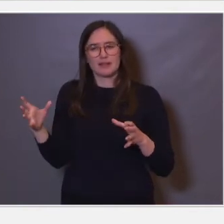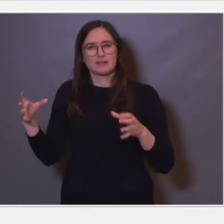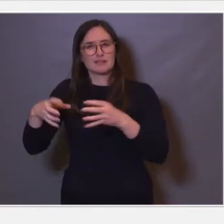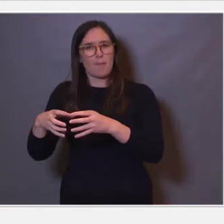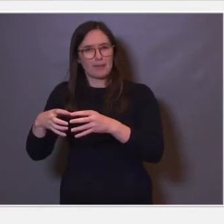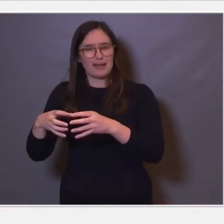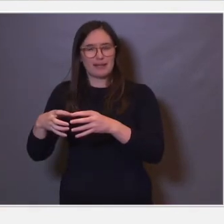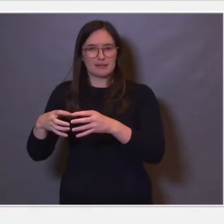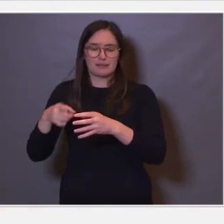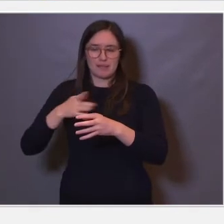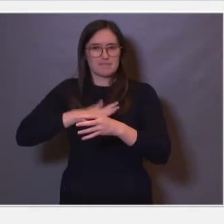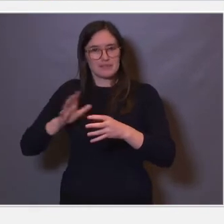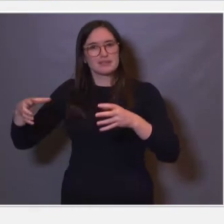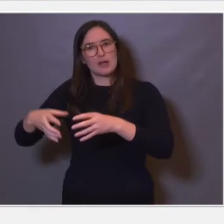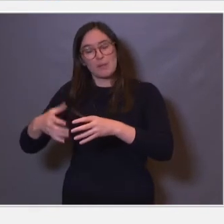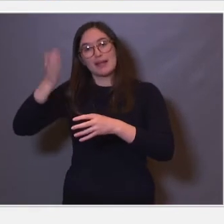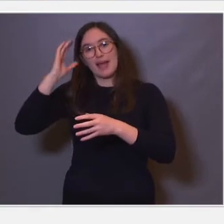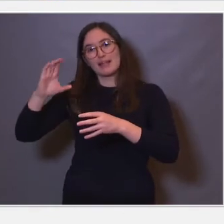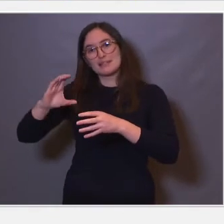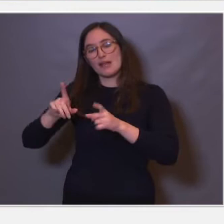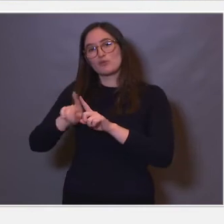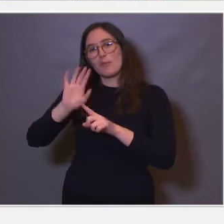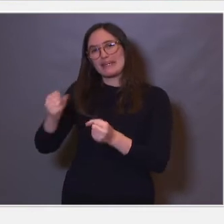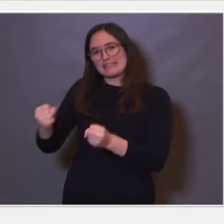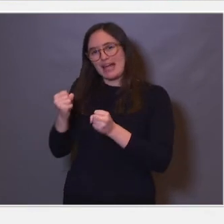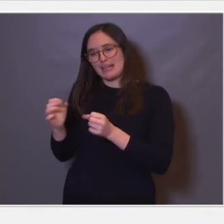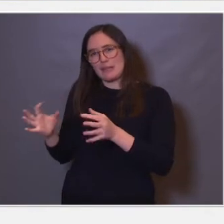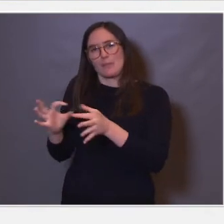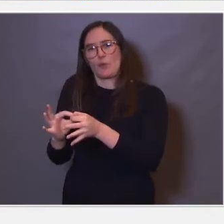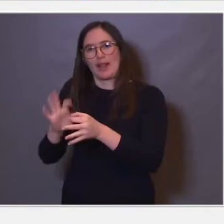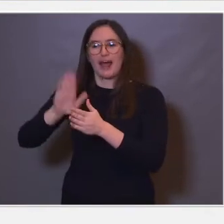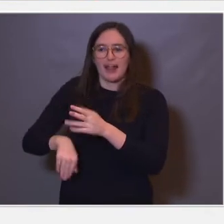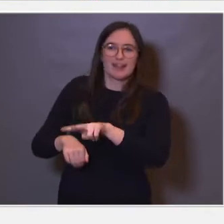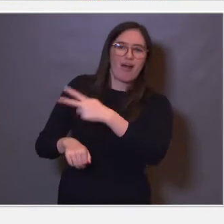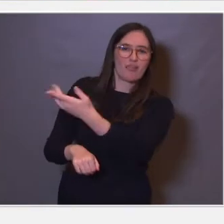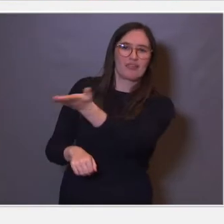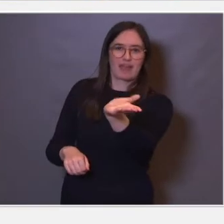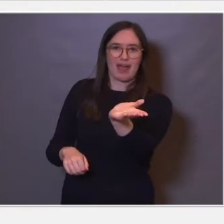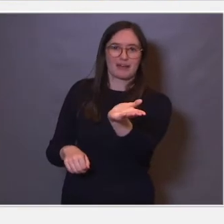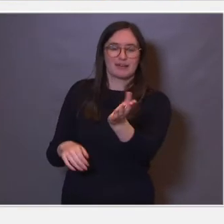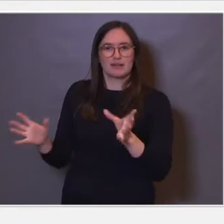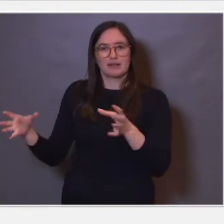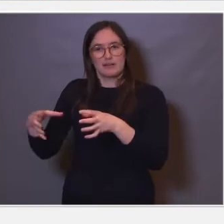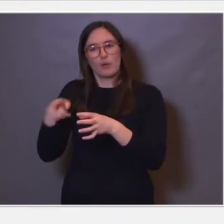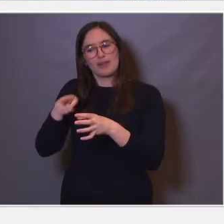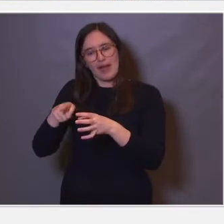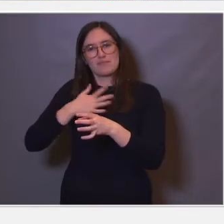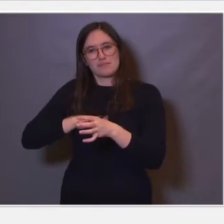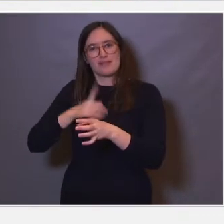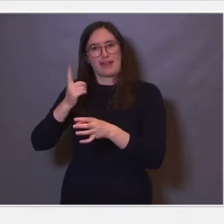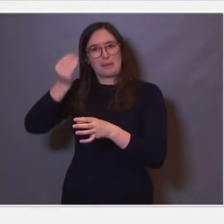som da er bundet sammen mye sterkere enn de andre hjernecellene er. Så det på en måte utgjør da et minne, dette